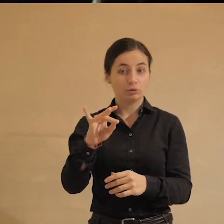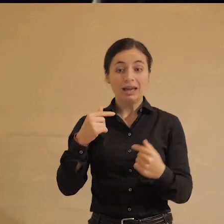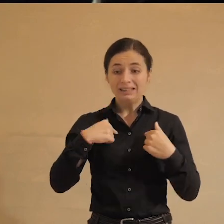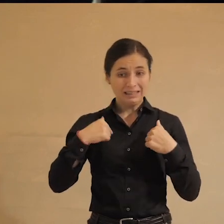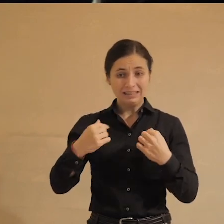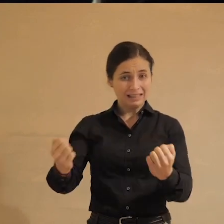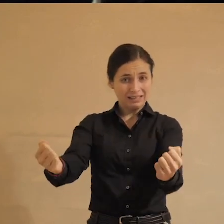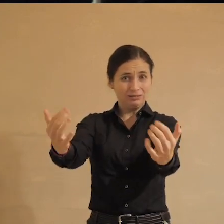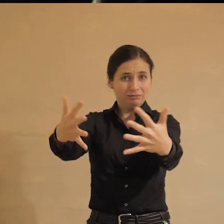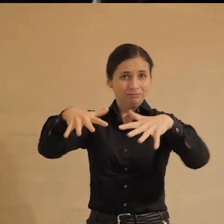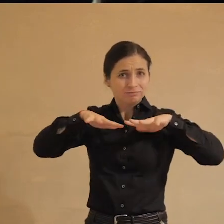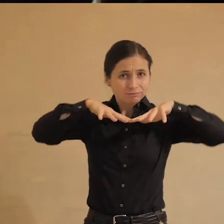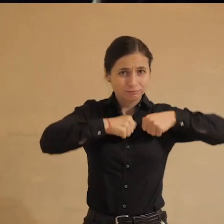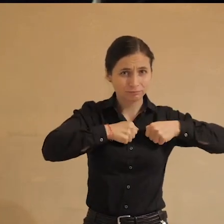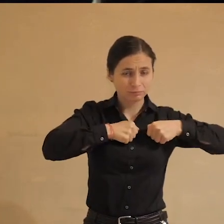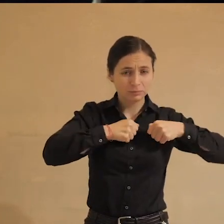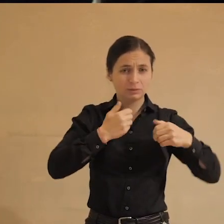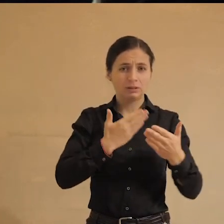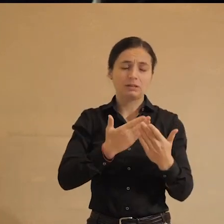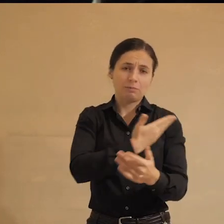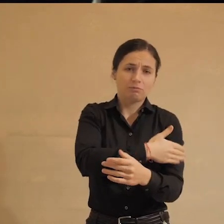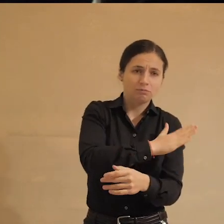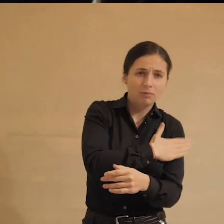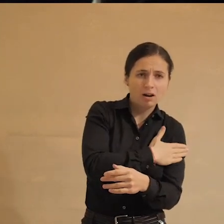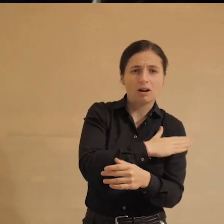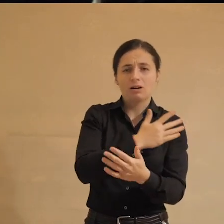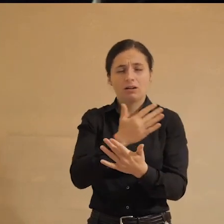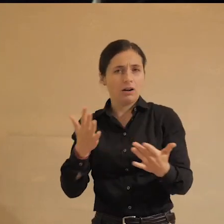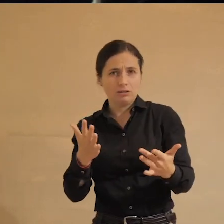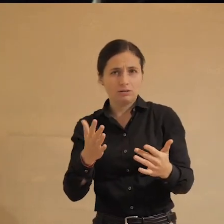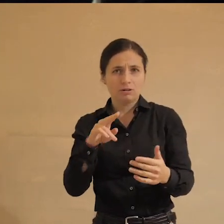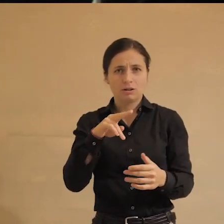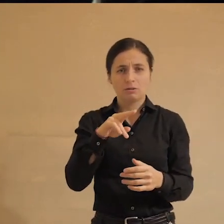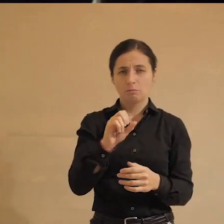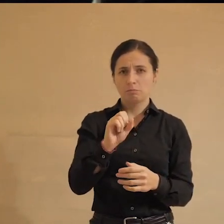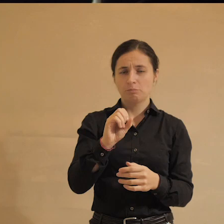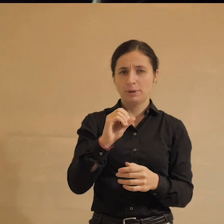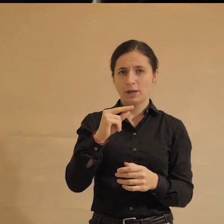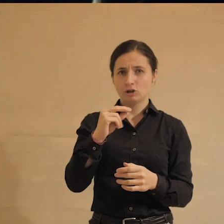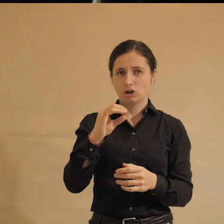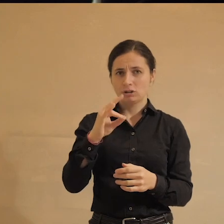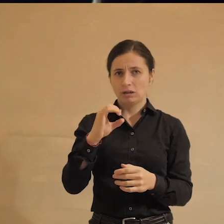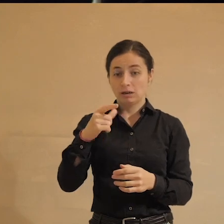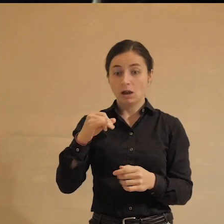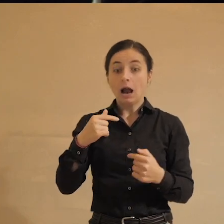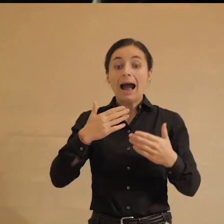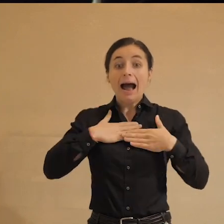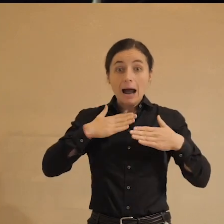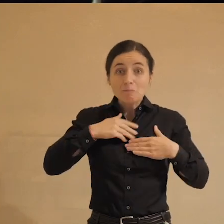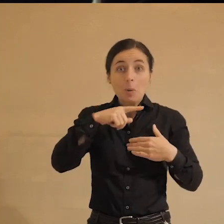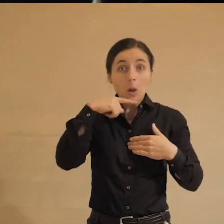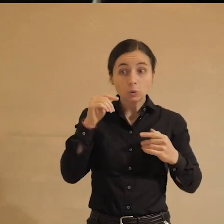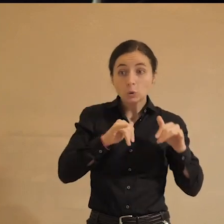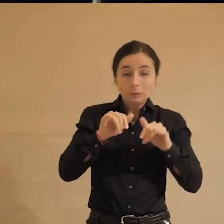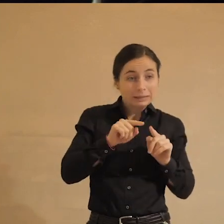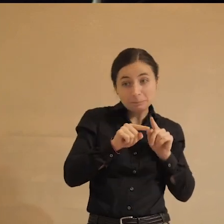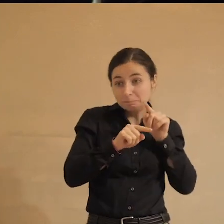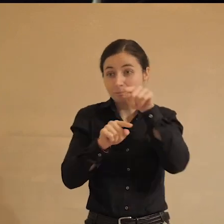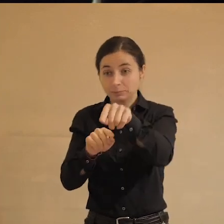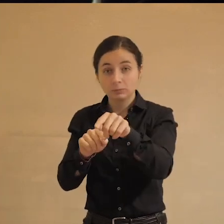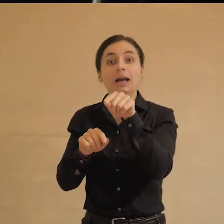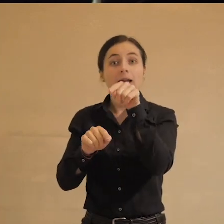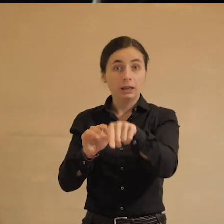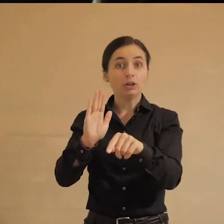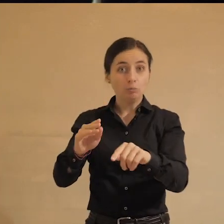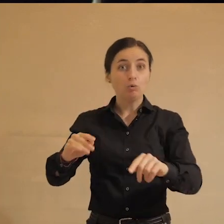нас набегут какие-то половцы и печенеги, а мы куда-то попремся, и от этого